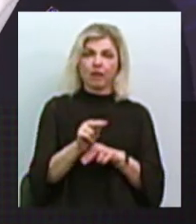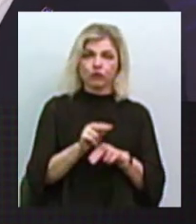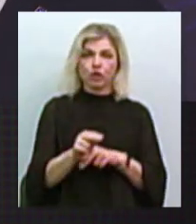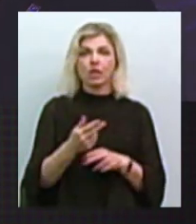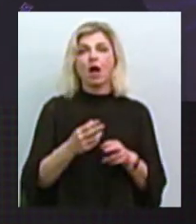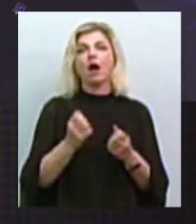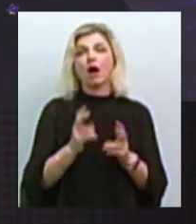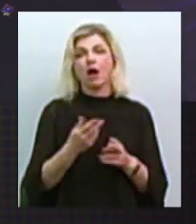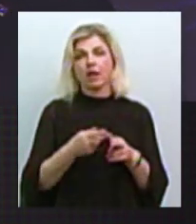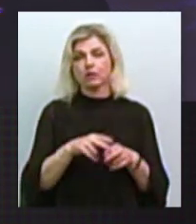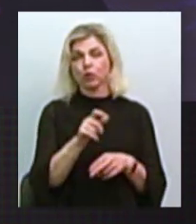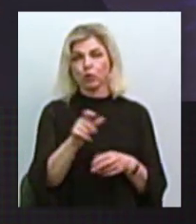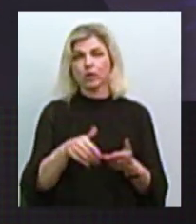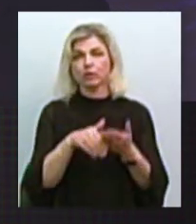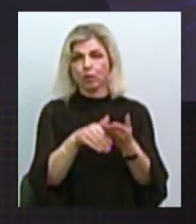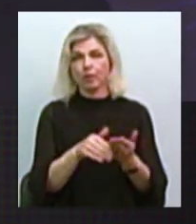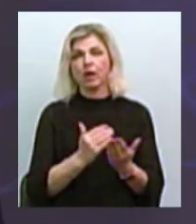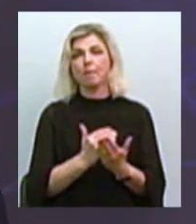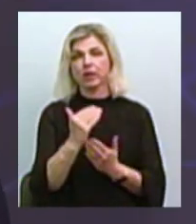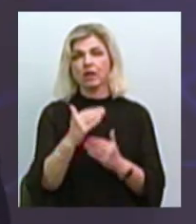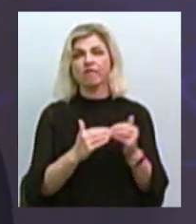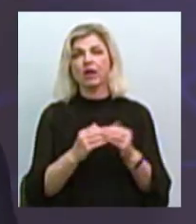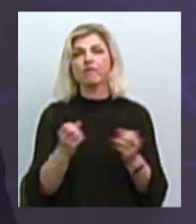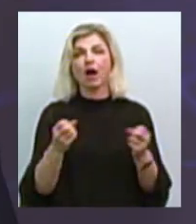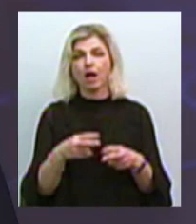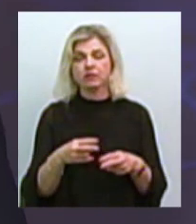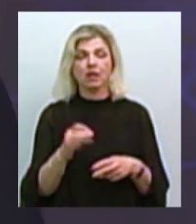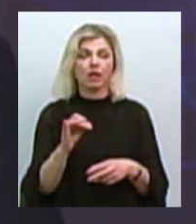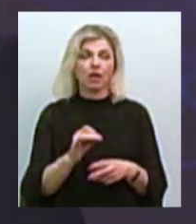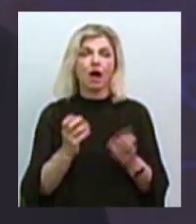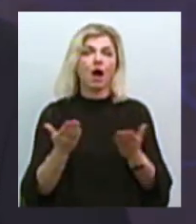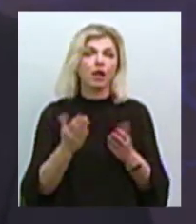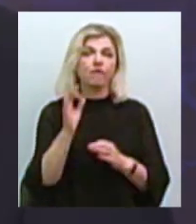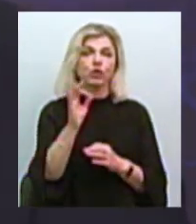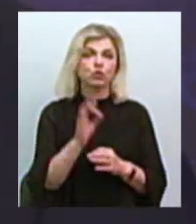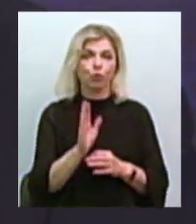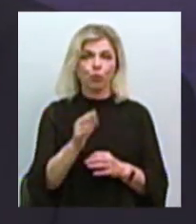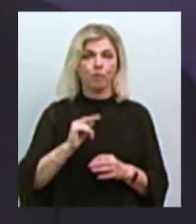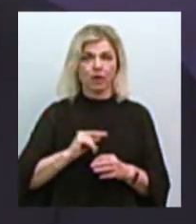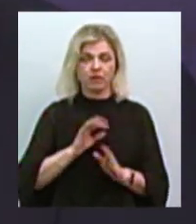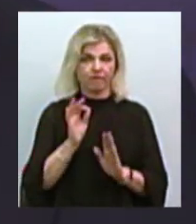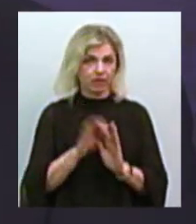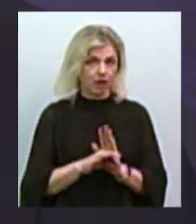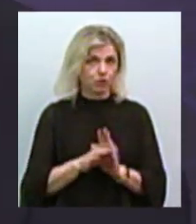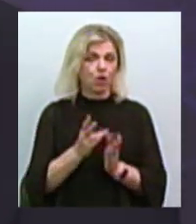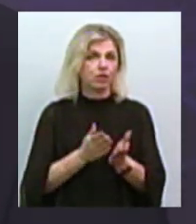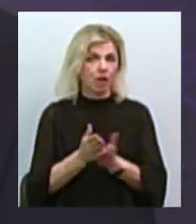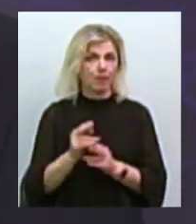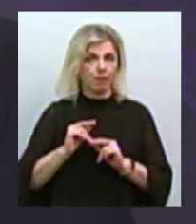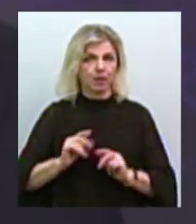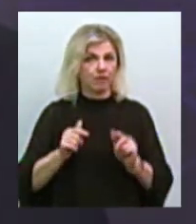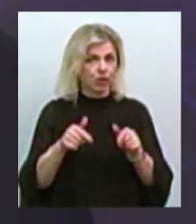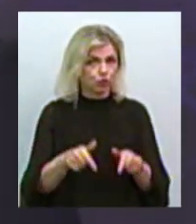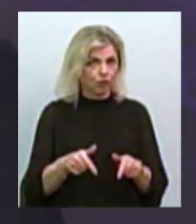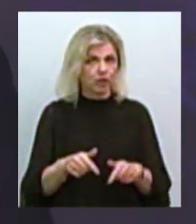людей ми надамо допомогу в підвищенні кваліфікації, і з яким відсотком ми будемо працювати відразу в напрямку працевлаштування.